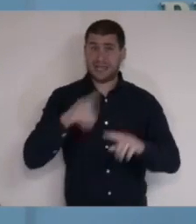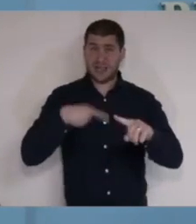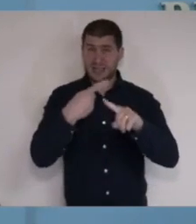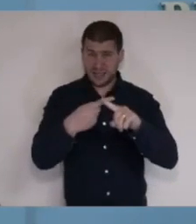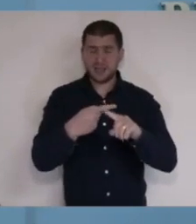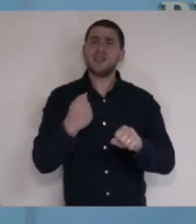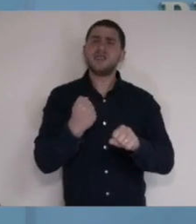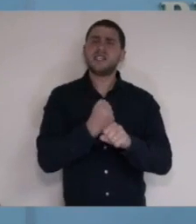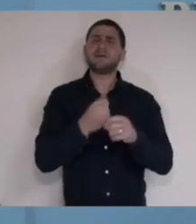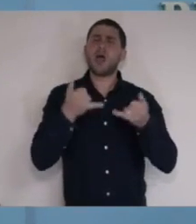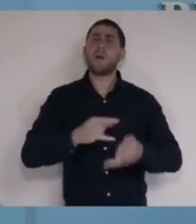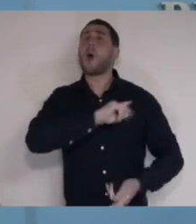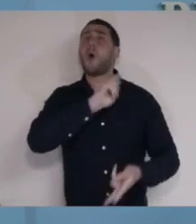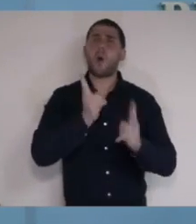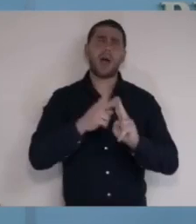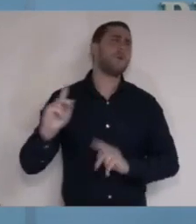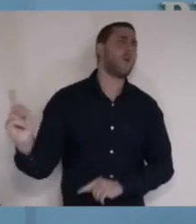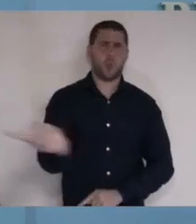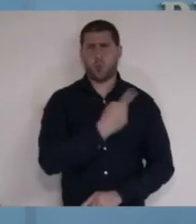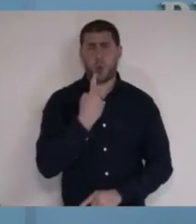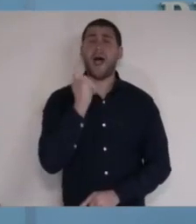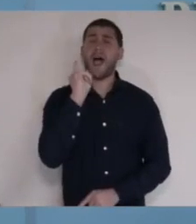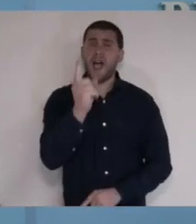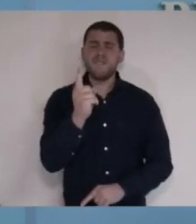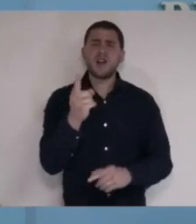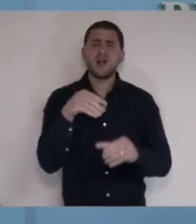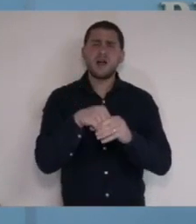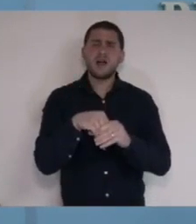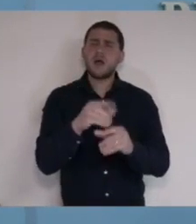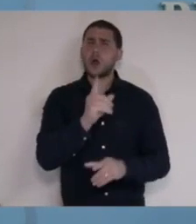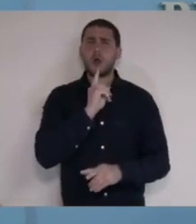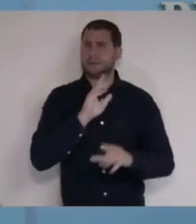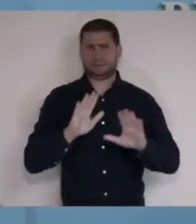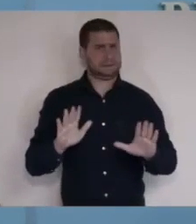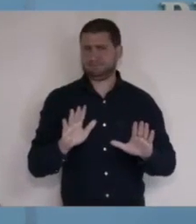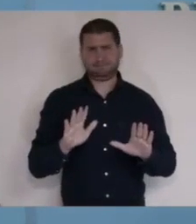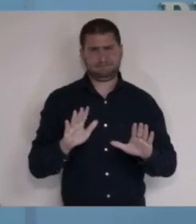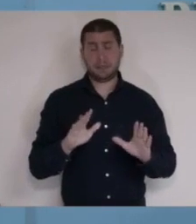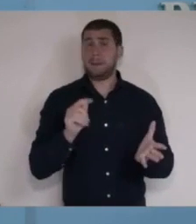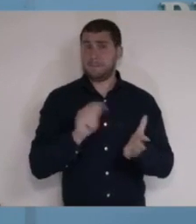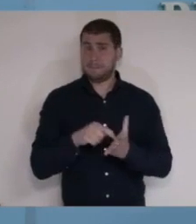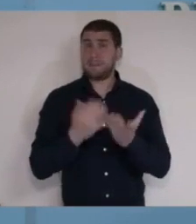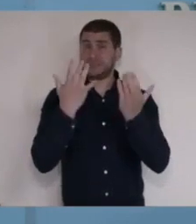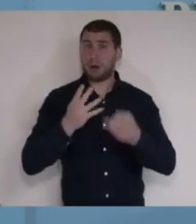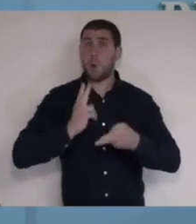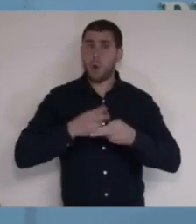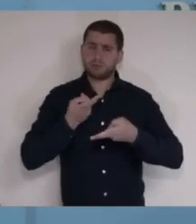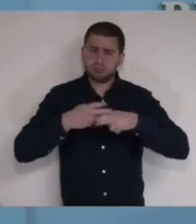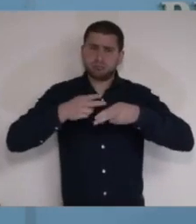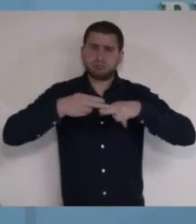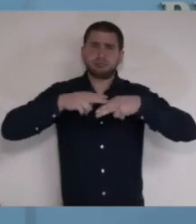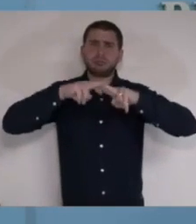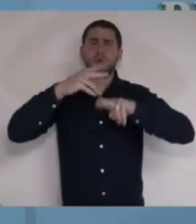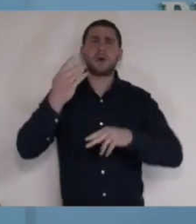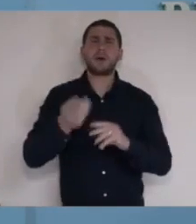נעשים היום בכל העולם, אבל אין בהם די, כי מספר החולים מכפיל את